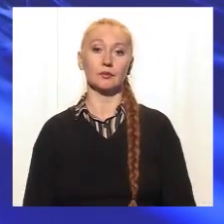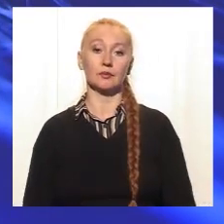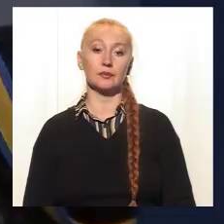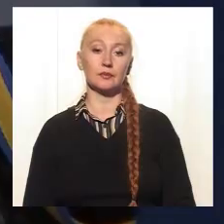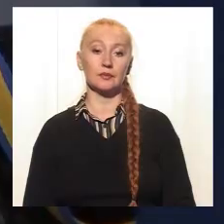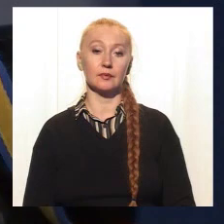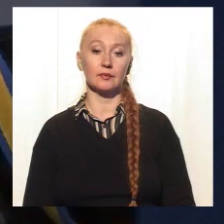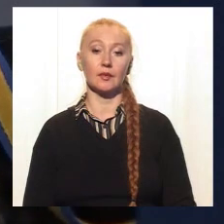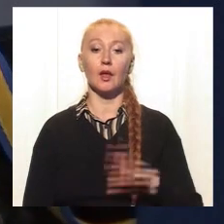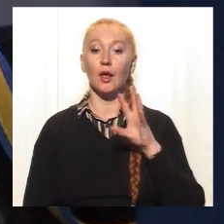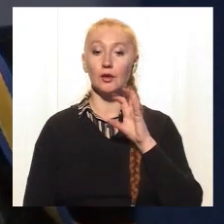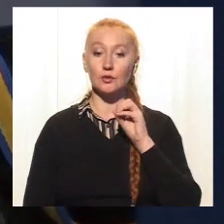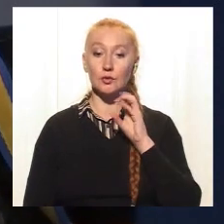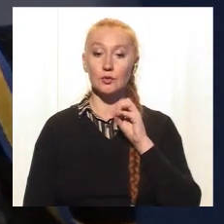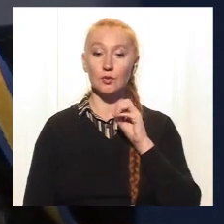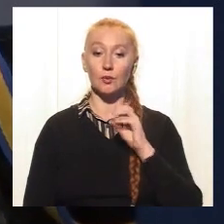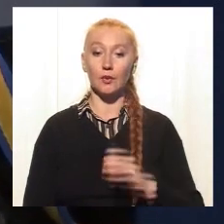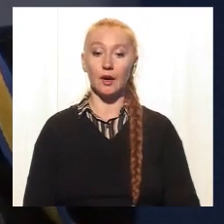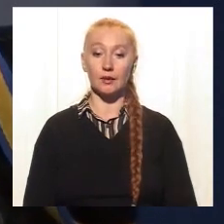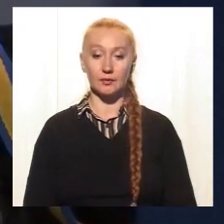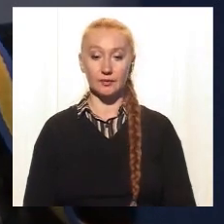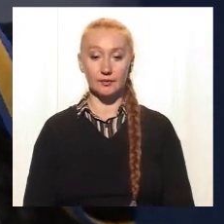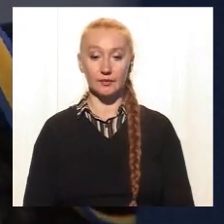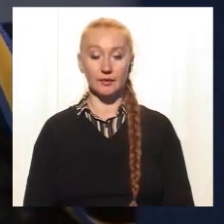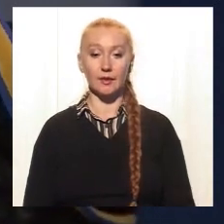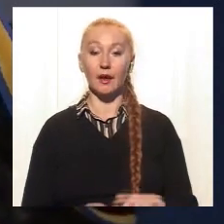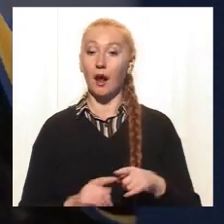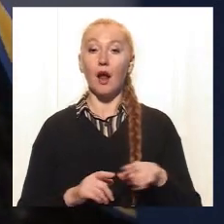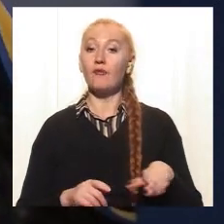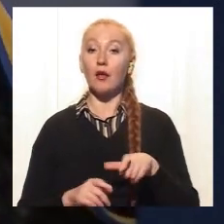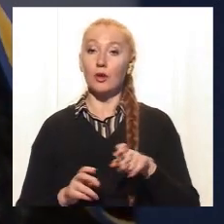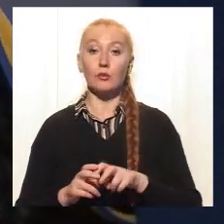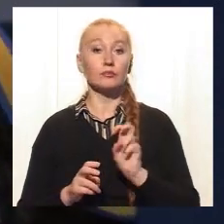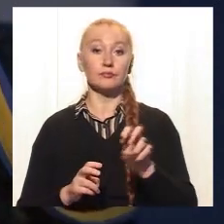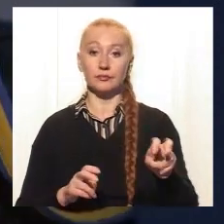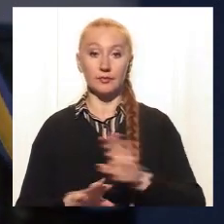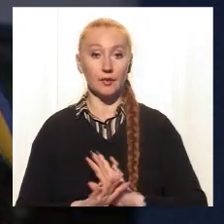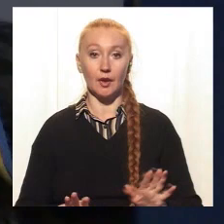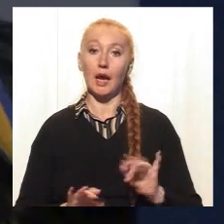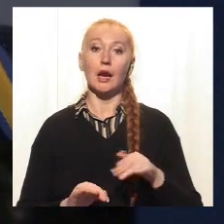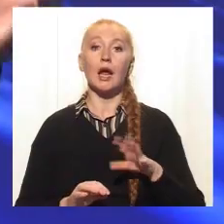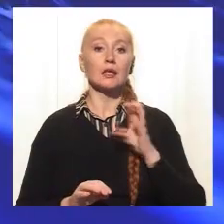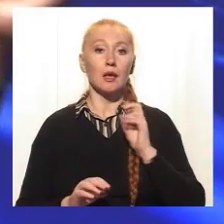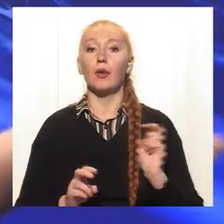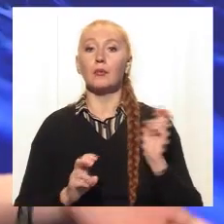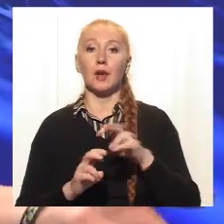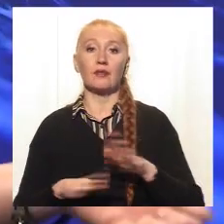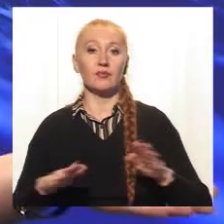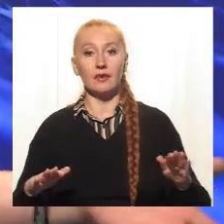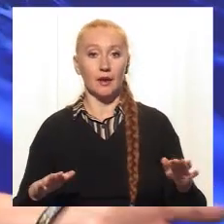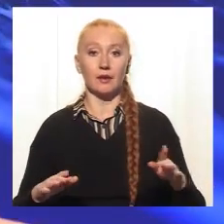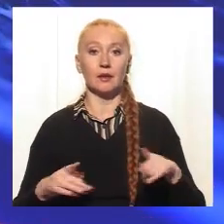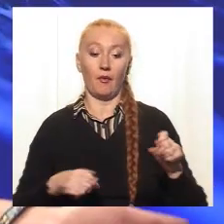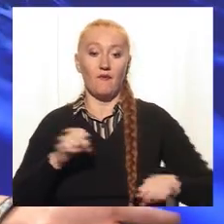Та собака не вискочить на дорогу, наприклад, або до собаки не кинуться діти, які там, наприклад,